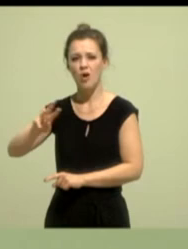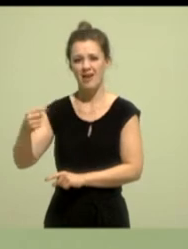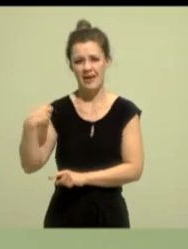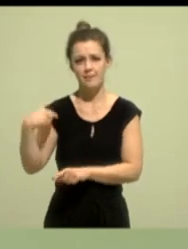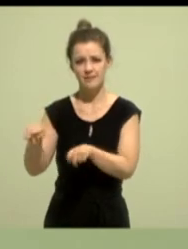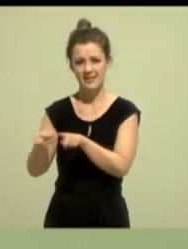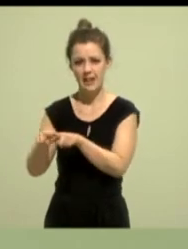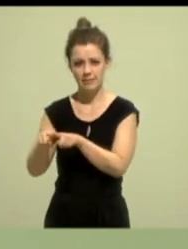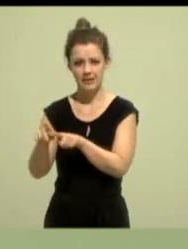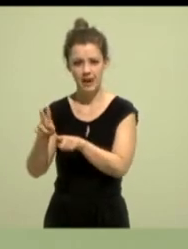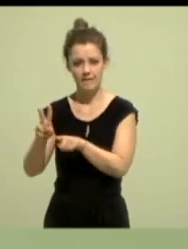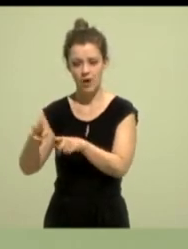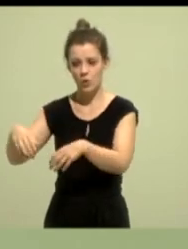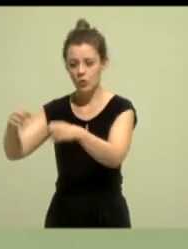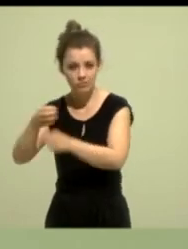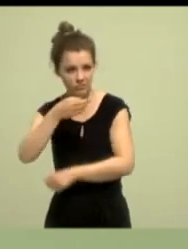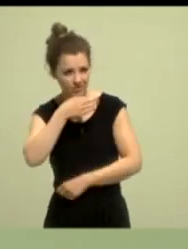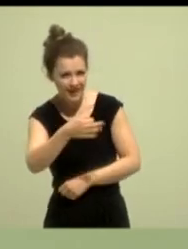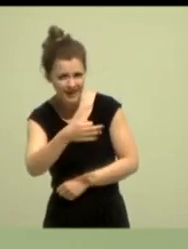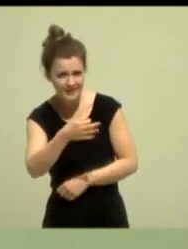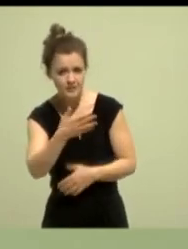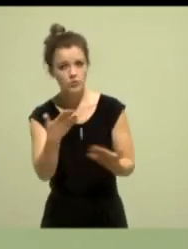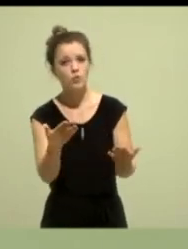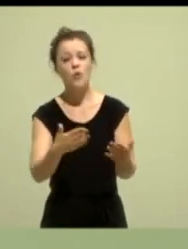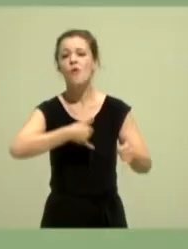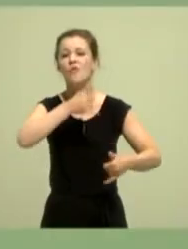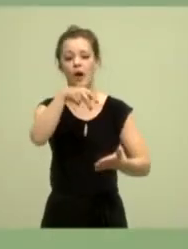Welches Potenzial zur Weiterentwicklung des Frauenstatuts siehst du?